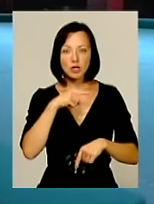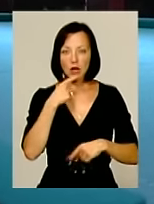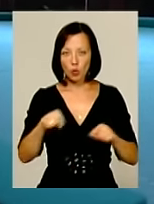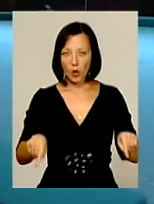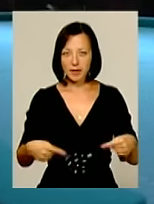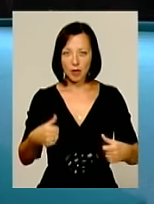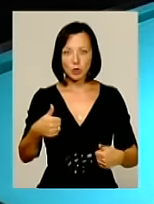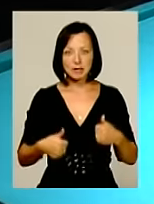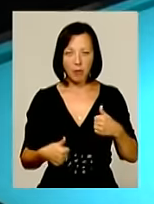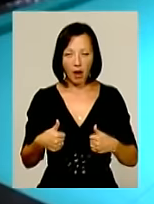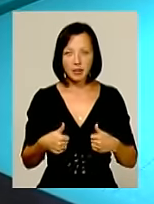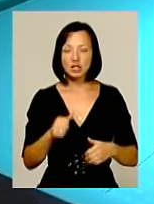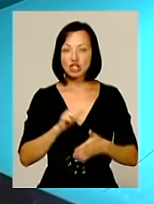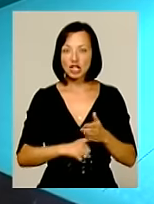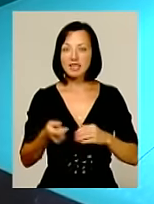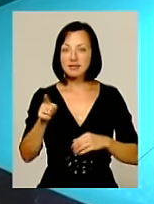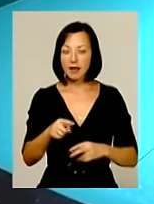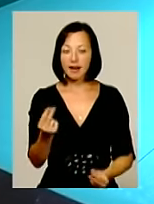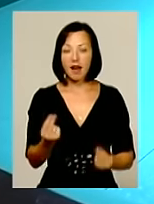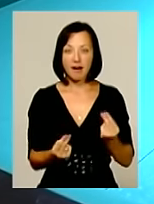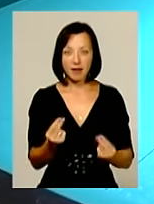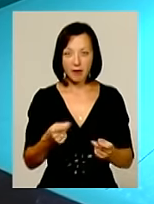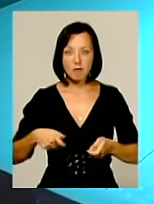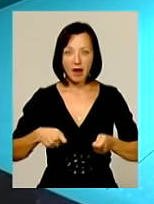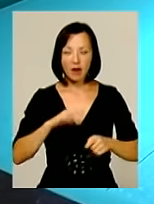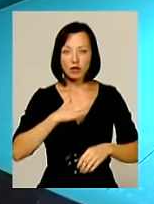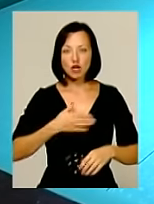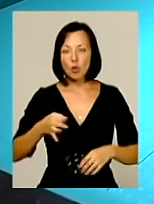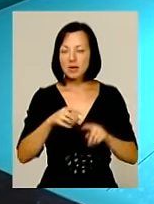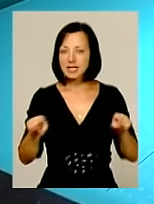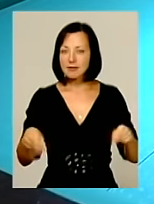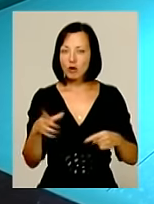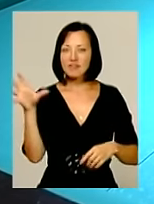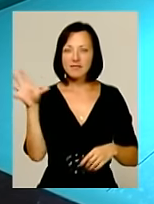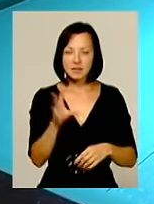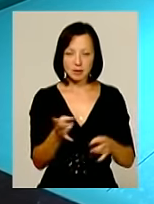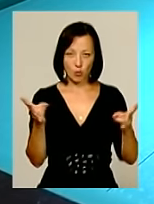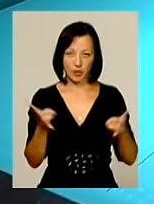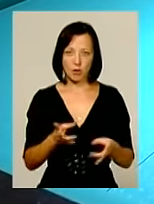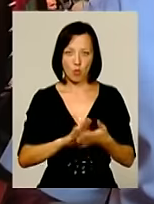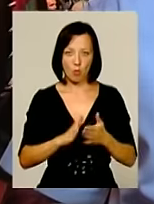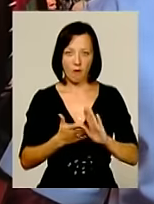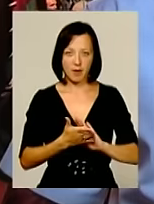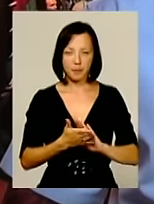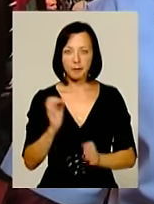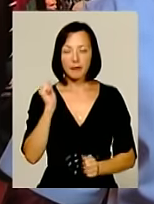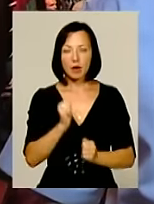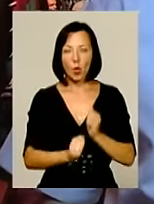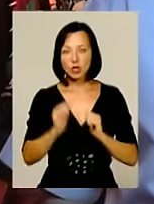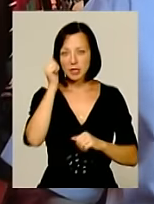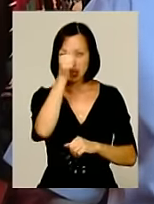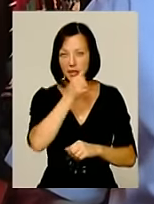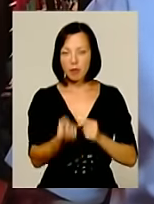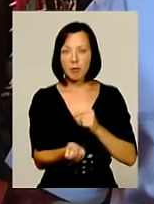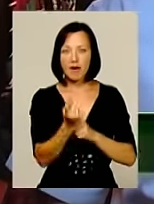організатори змагань. Зокрема, через те, що для гри в більярд в нашій області створена уся відповідна інфраструктура. «Кожний рік з